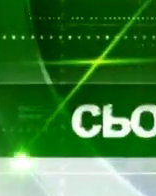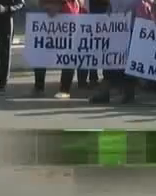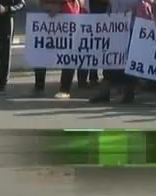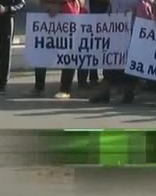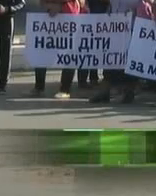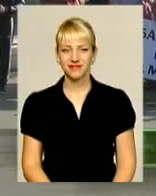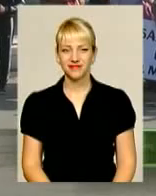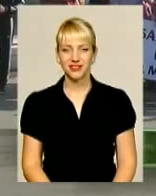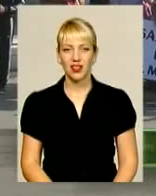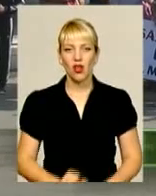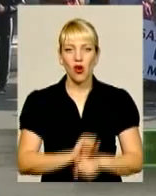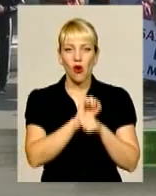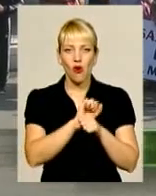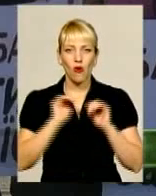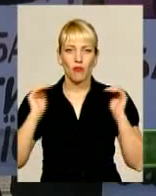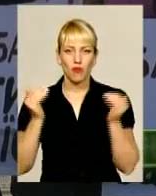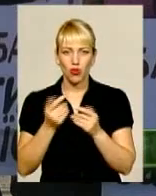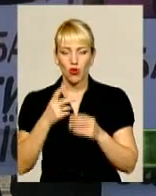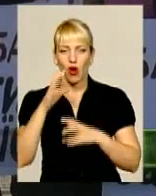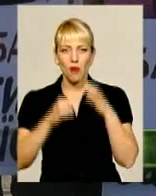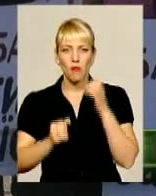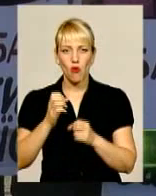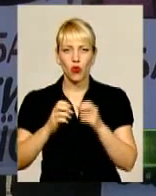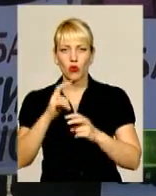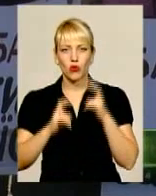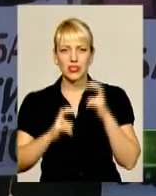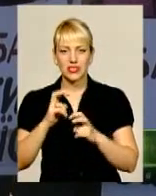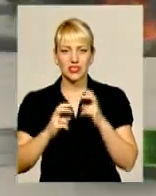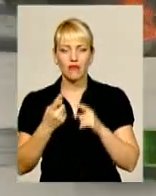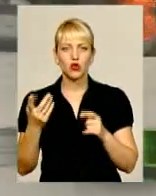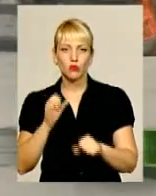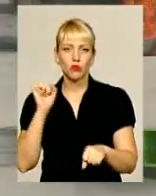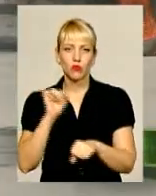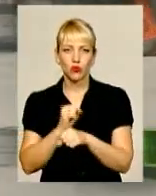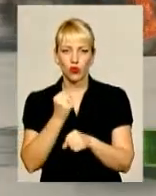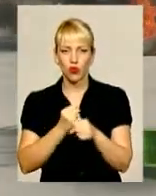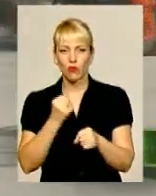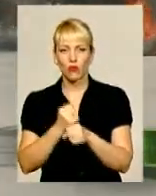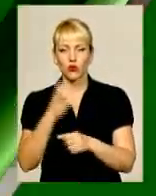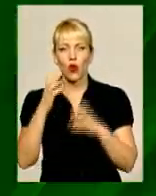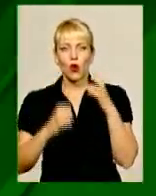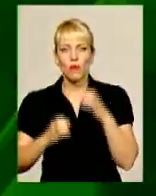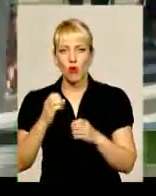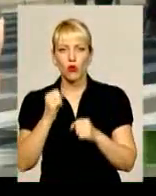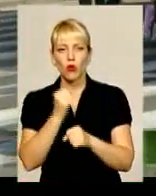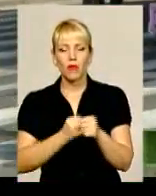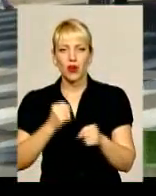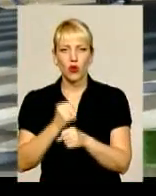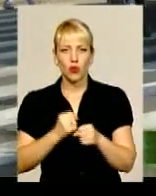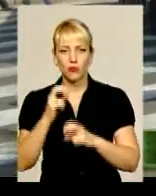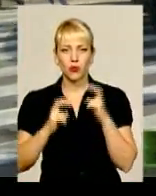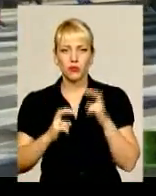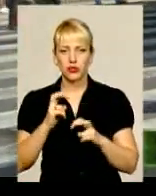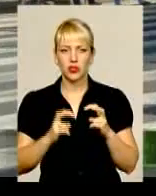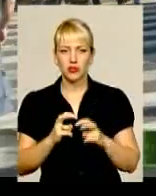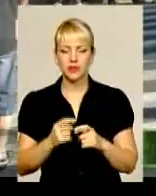Облога молокозаводу. Або чому селяни блокують роботу білогірського молокопереробного підприємства? Боротьба